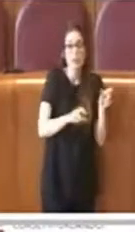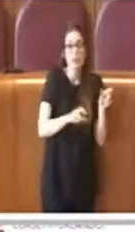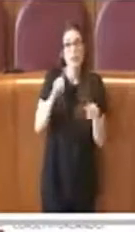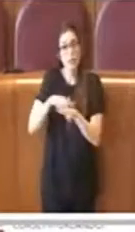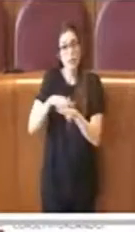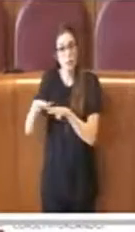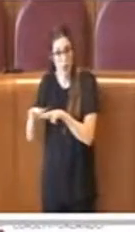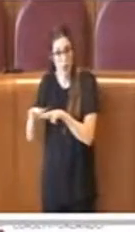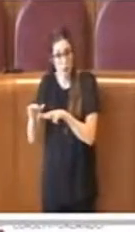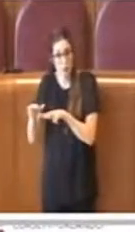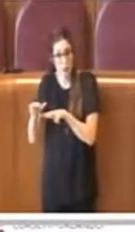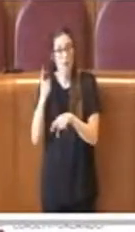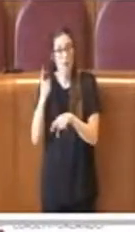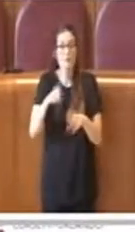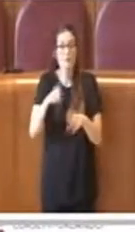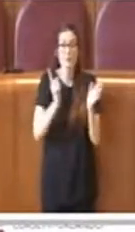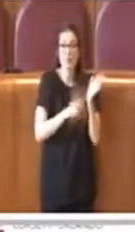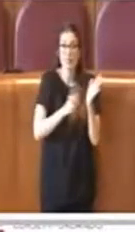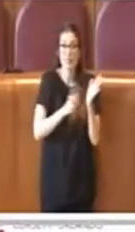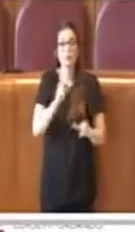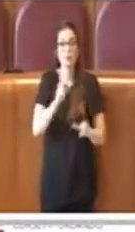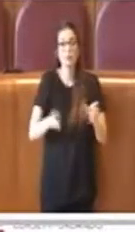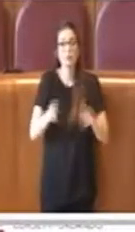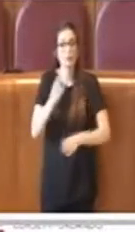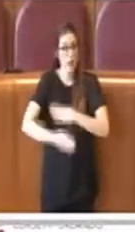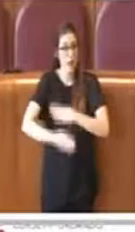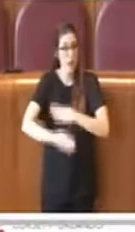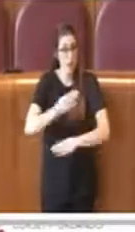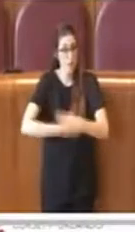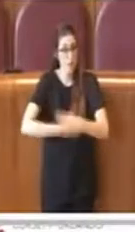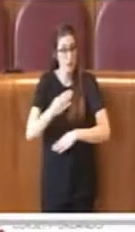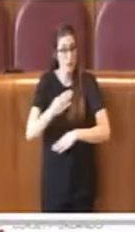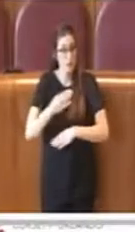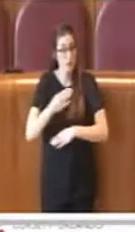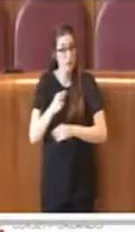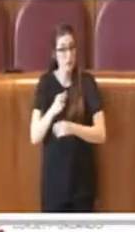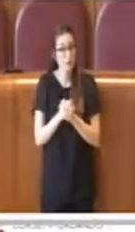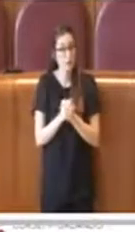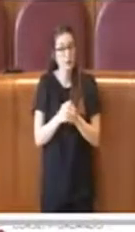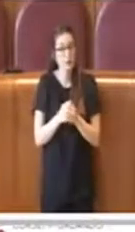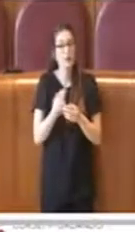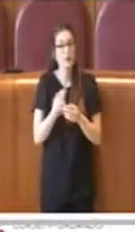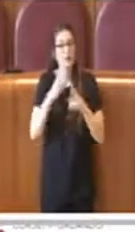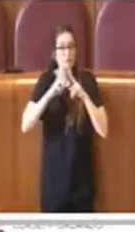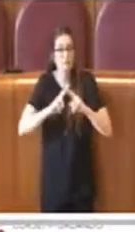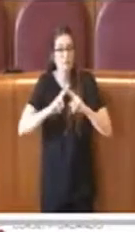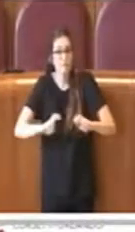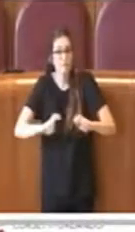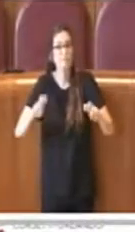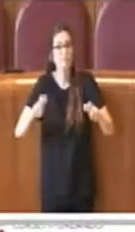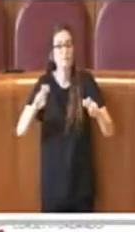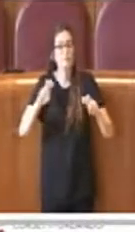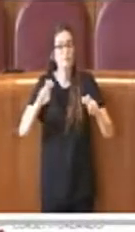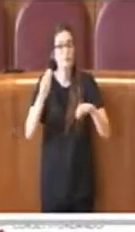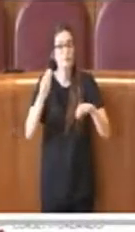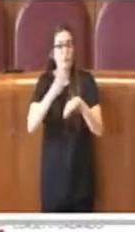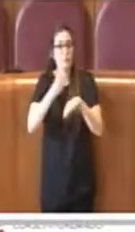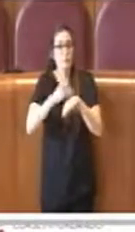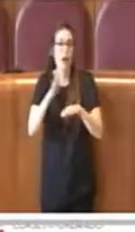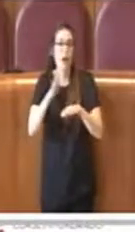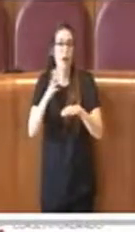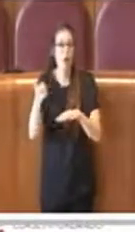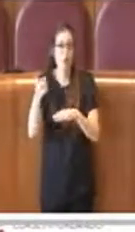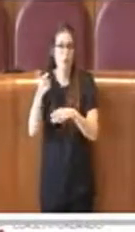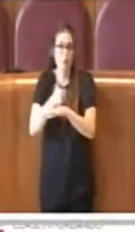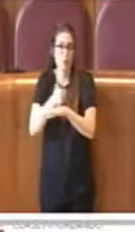consulte per i diritti delle persone con disabilità chiaramente, nell'analisi di tali politiche insieme ad altri attori via via invitati a